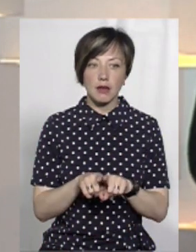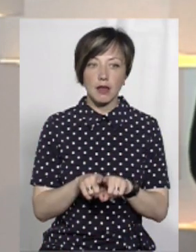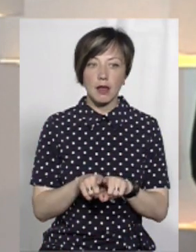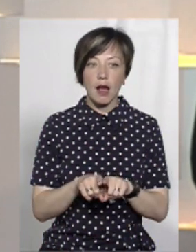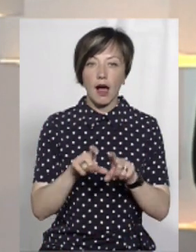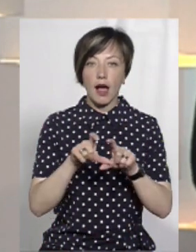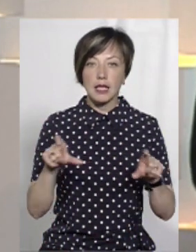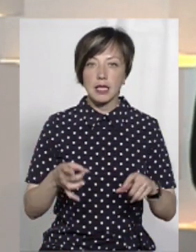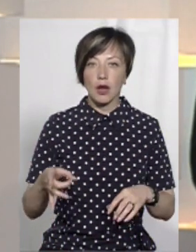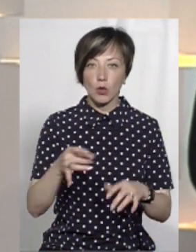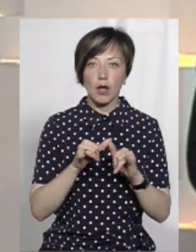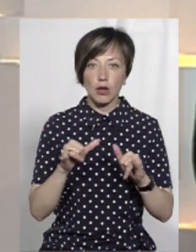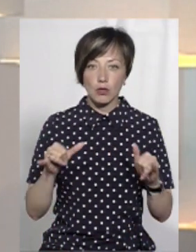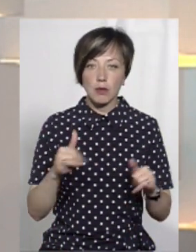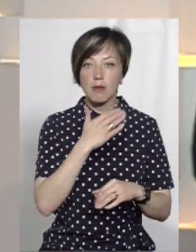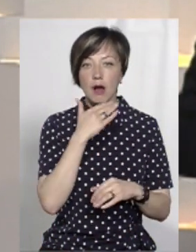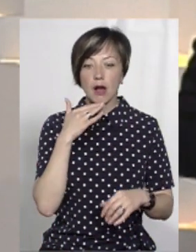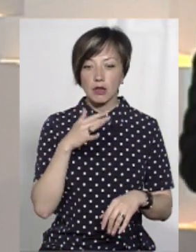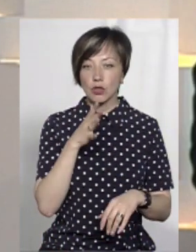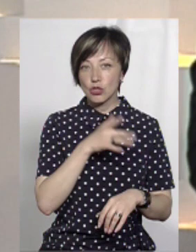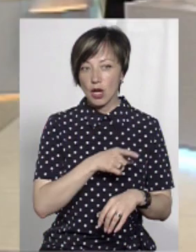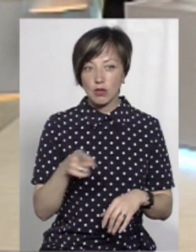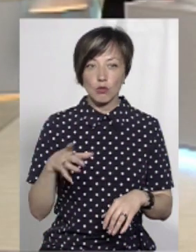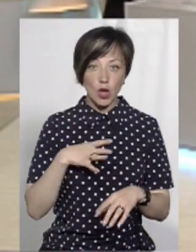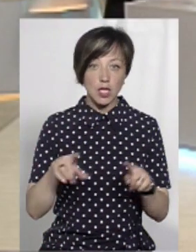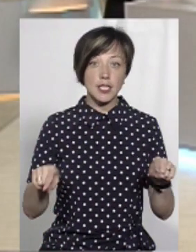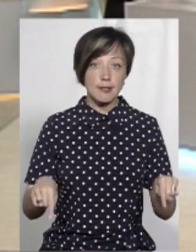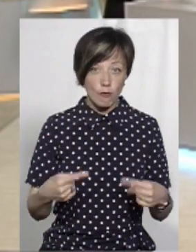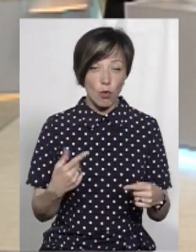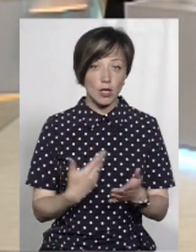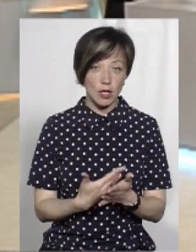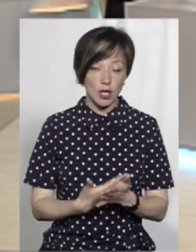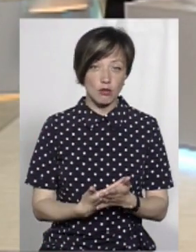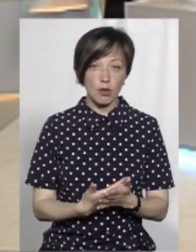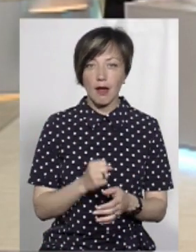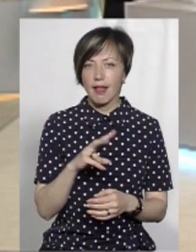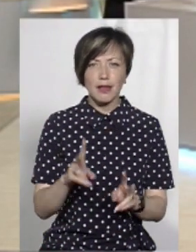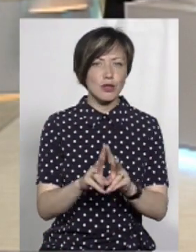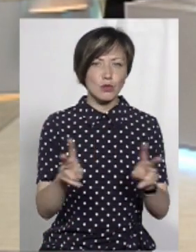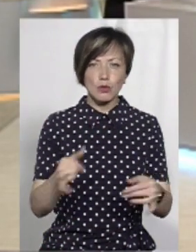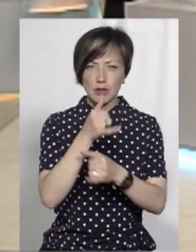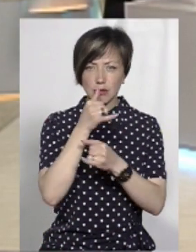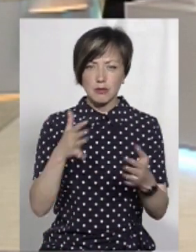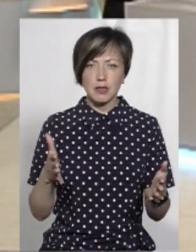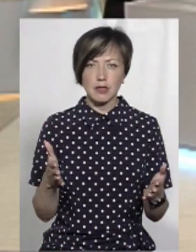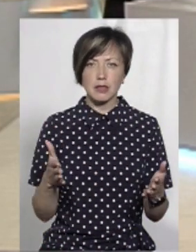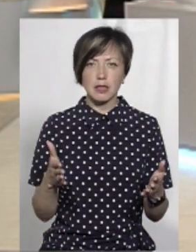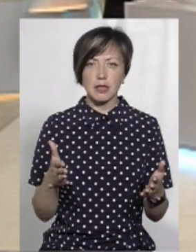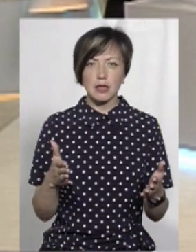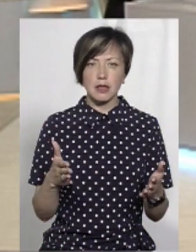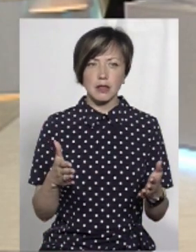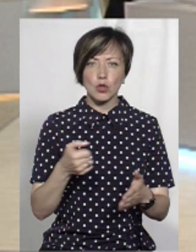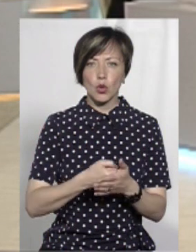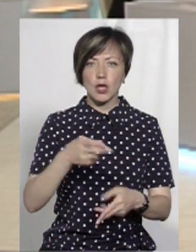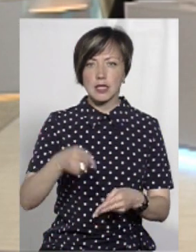регіонального розвитку, яка багато часу... От вона була утворена начебто, знаєте, але ніхто не міг, ніхто не міг